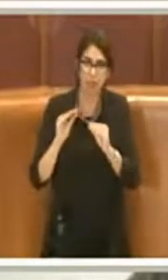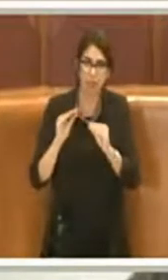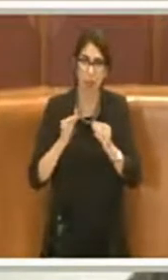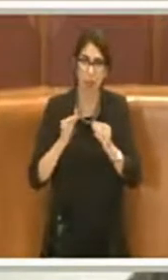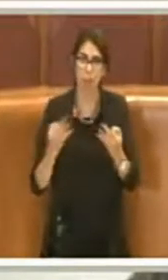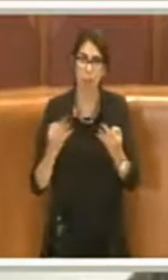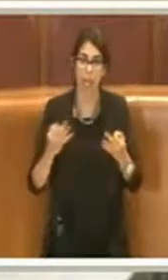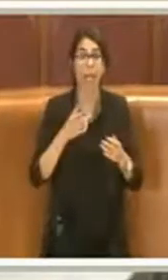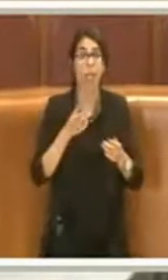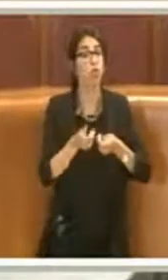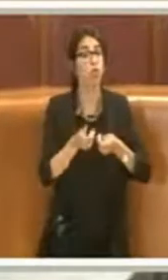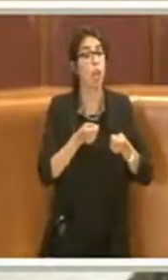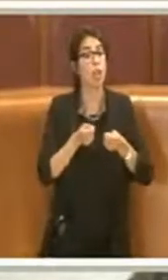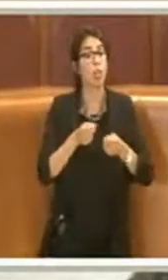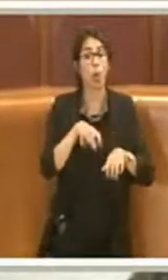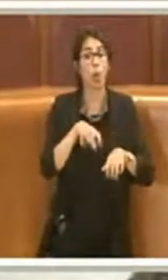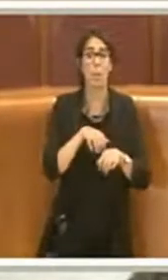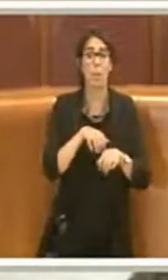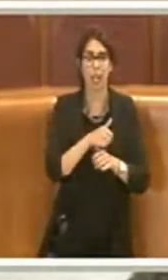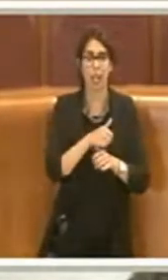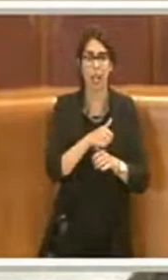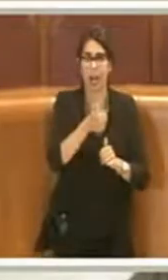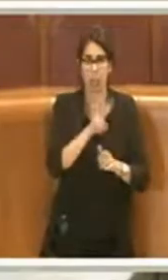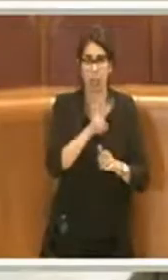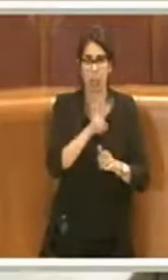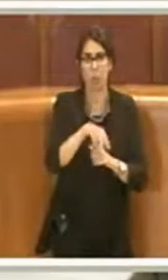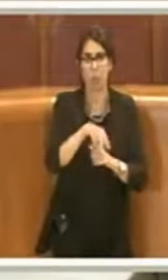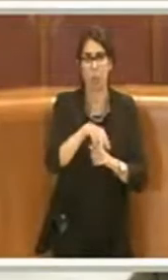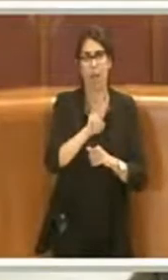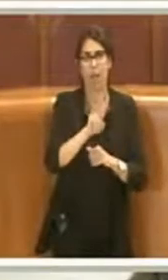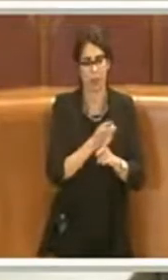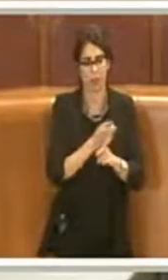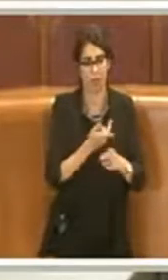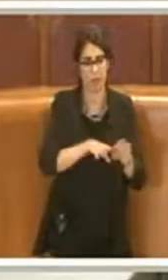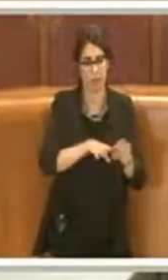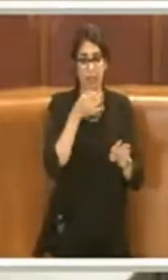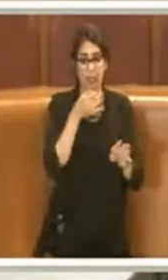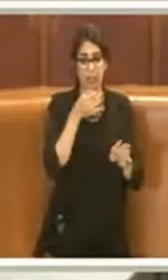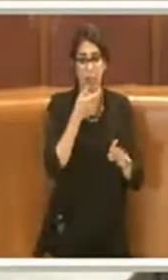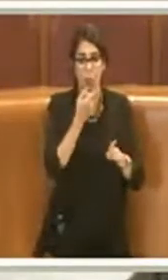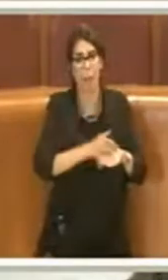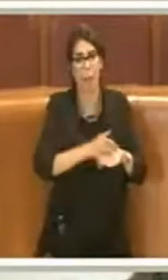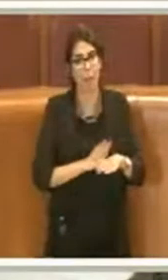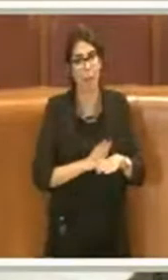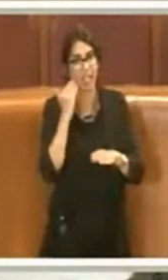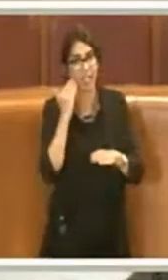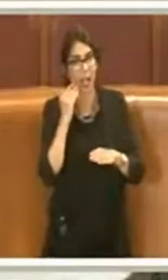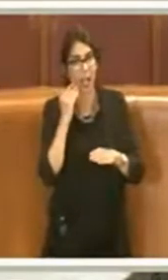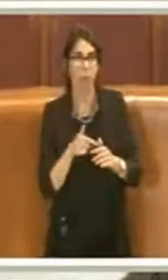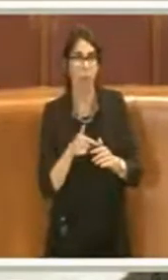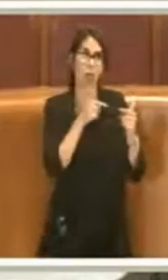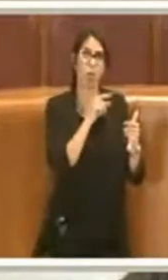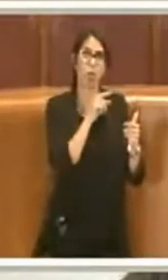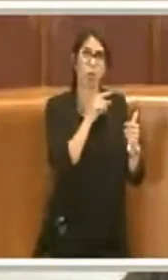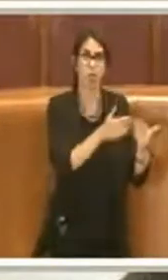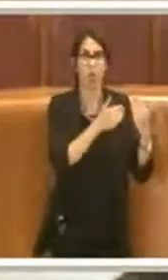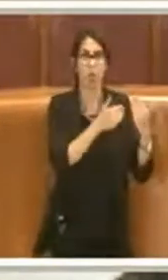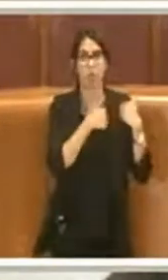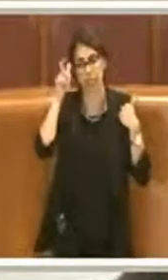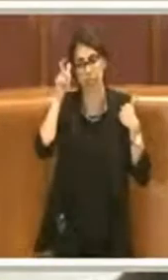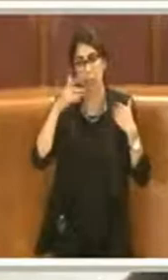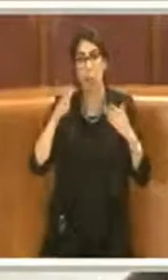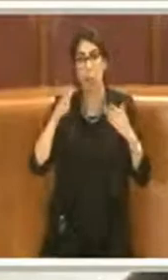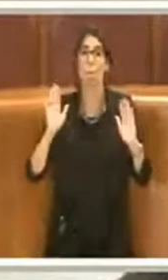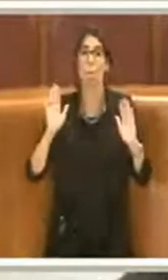2021 dovrà chiudere e una parte di questo debito verrà accollato allo Stato, ma è un'operazione,